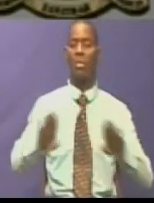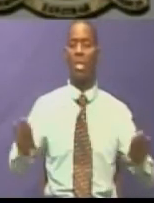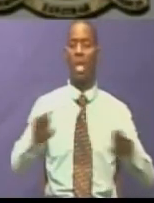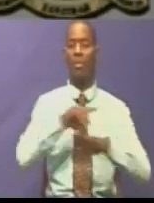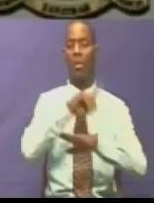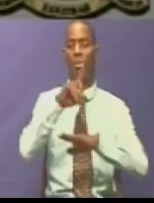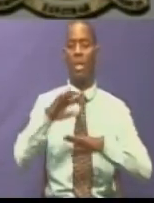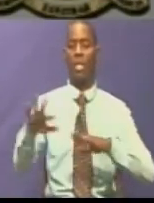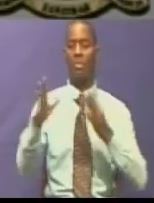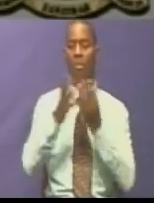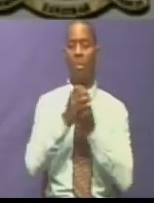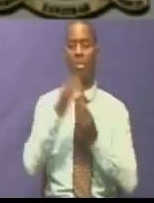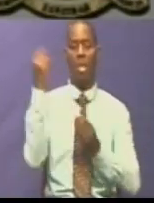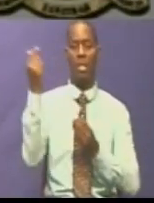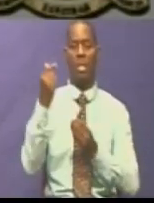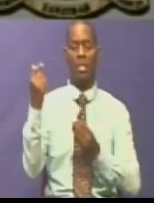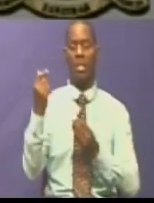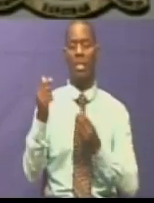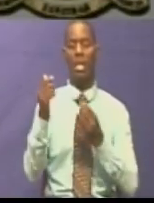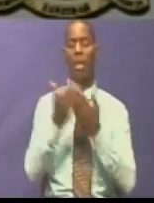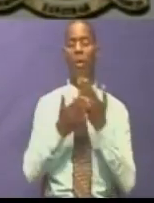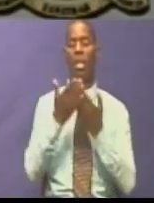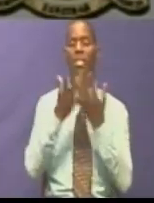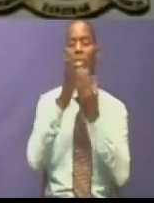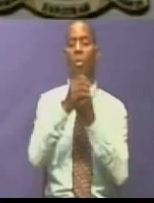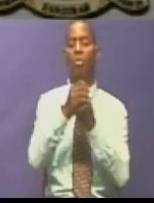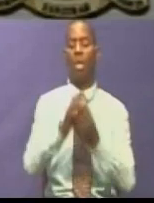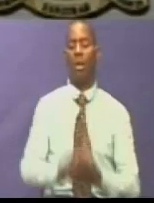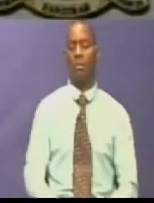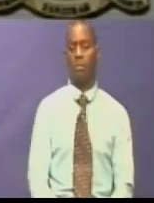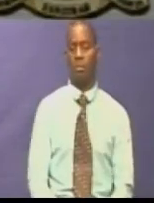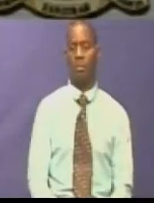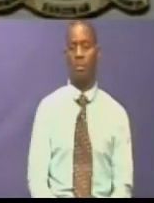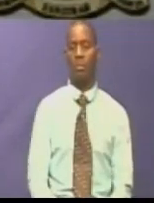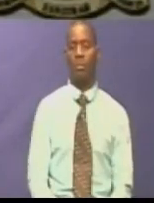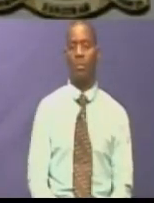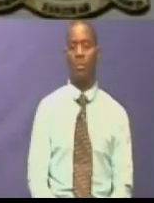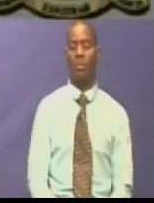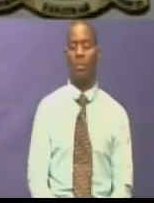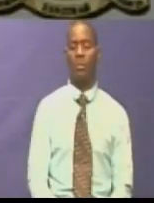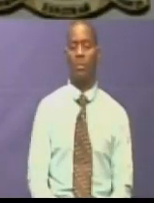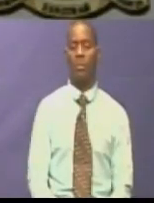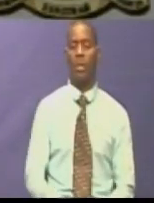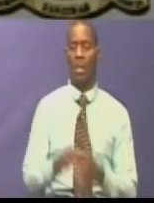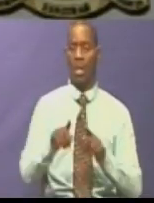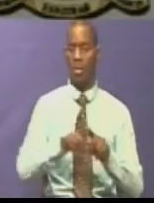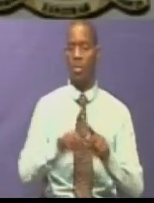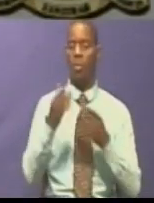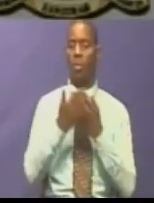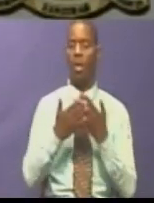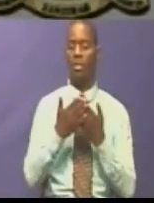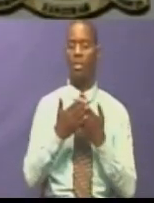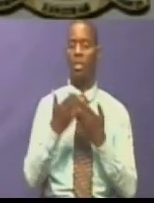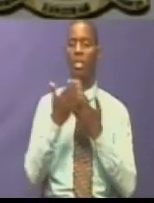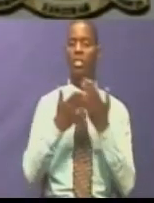Tanzania na wana nchi kwa jumla Dugu wana nchi Nchi yetu ilendesho kwa misingia katiba na